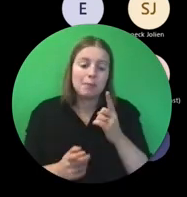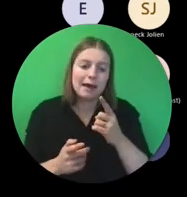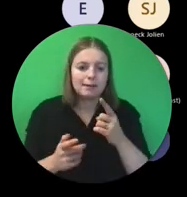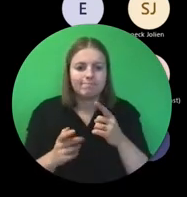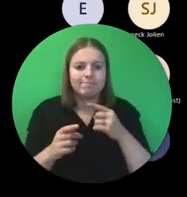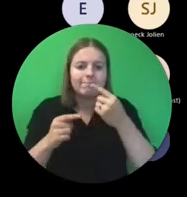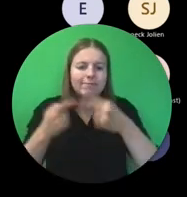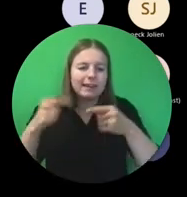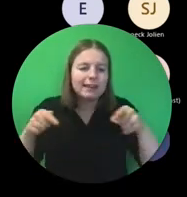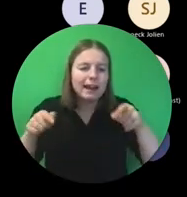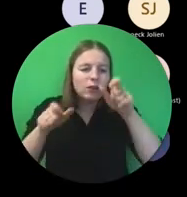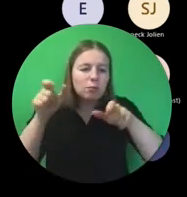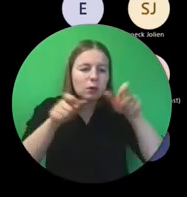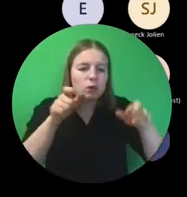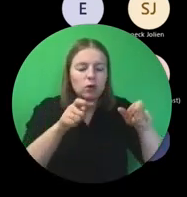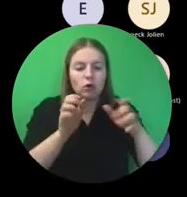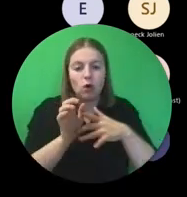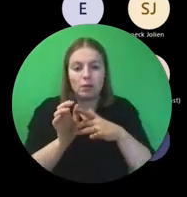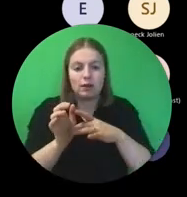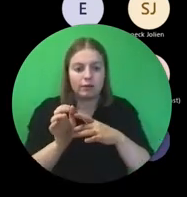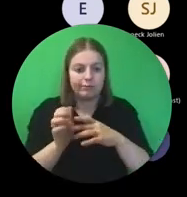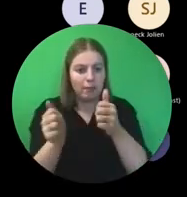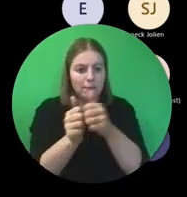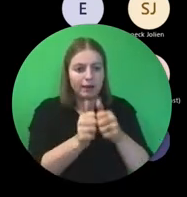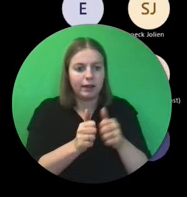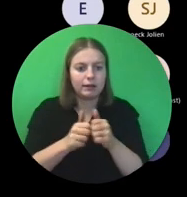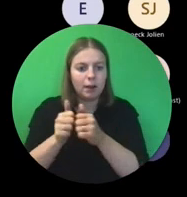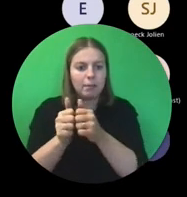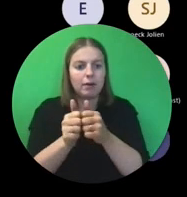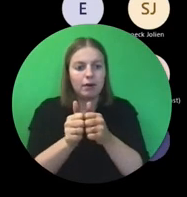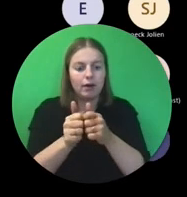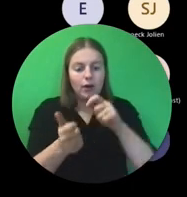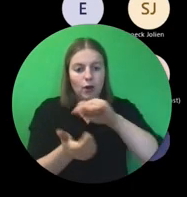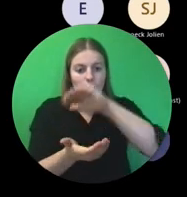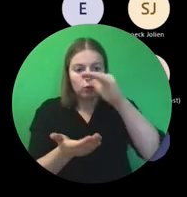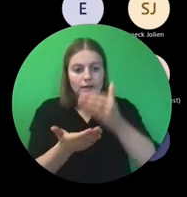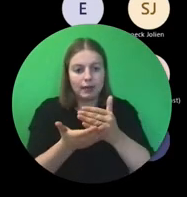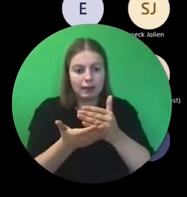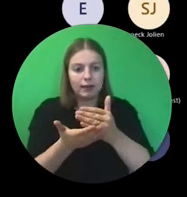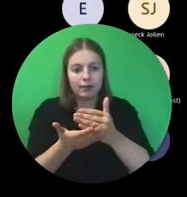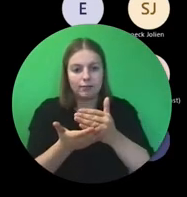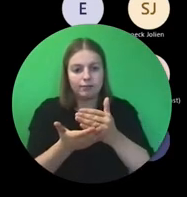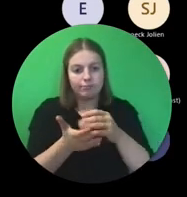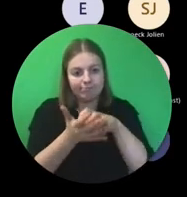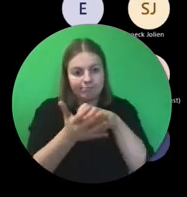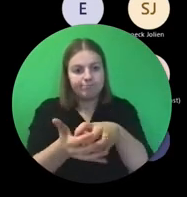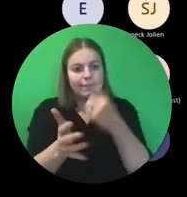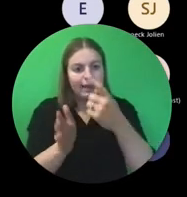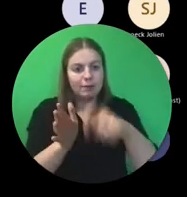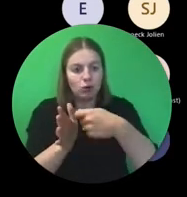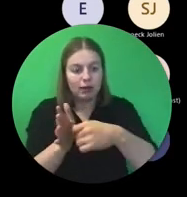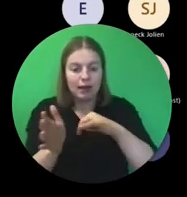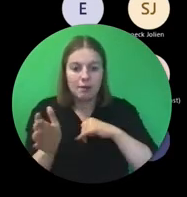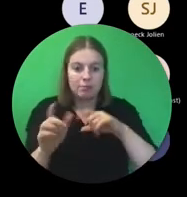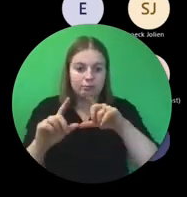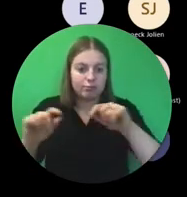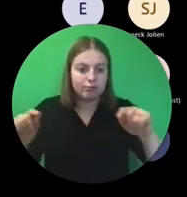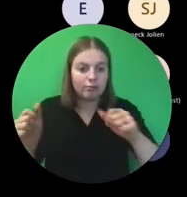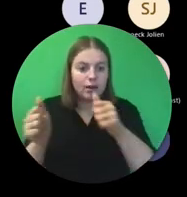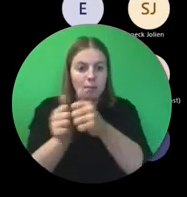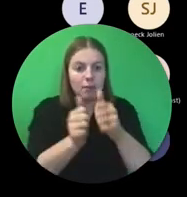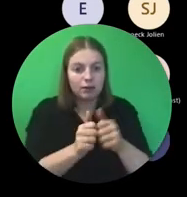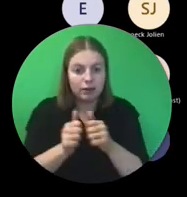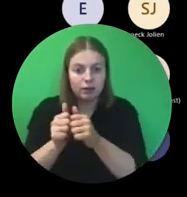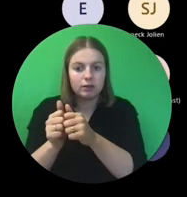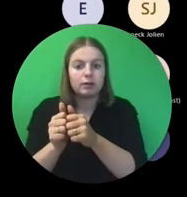begunstigden, want je hebt partnerschap en het budget gaat naar een project met meerdere partners. Dus in dit geval is dat een, die term ga je